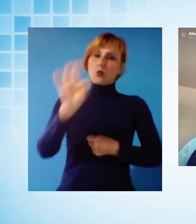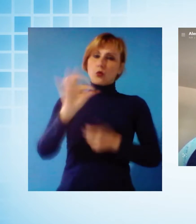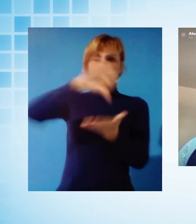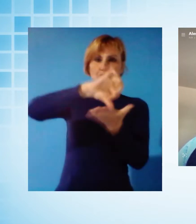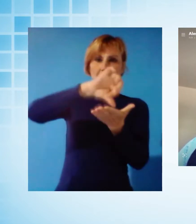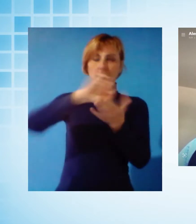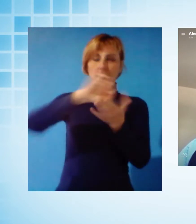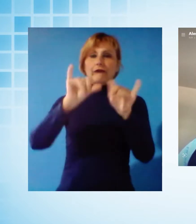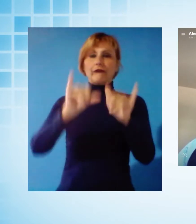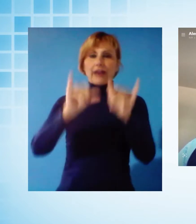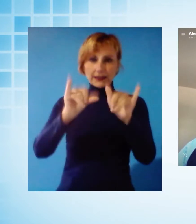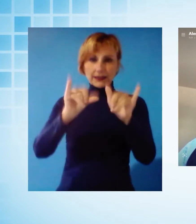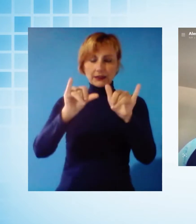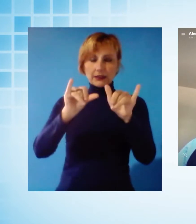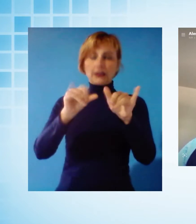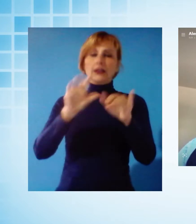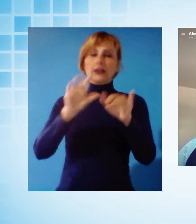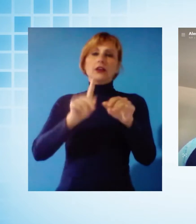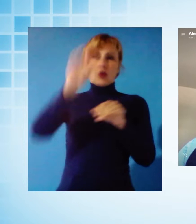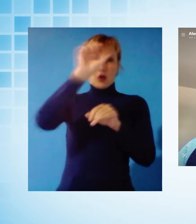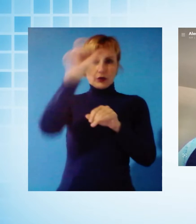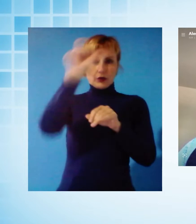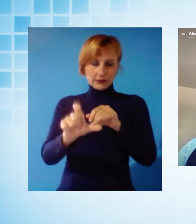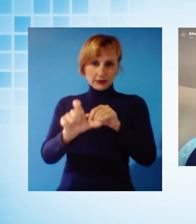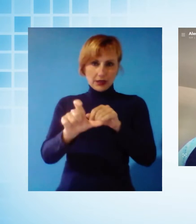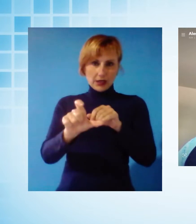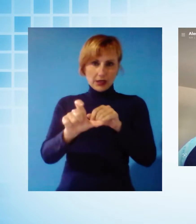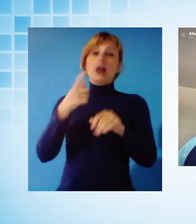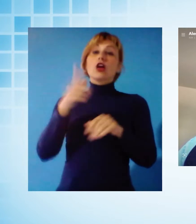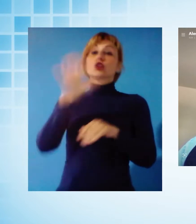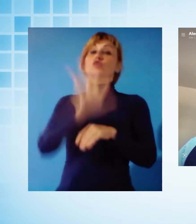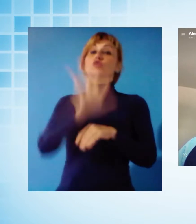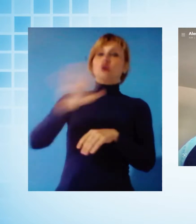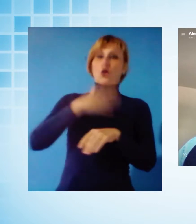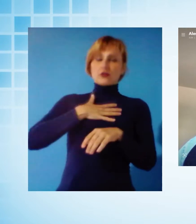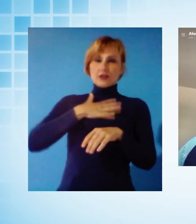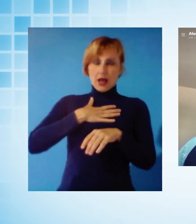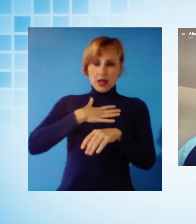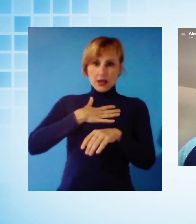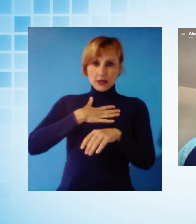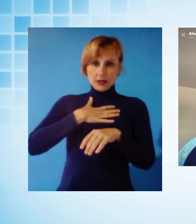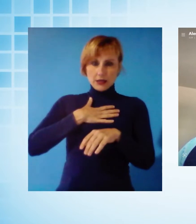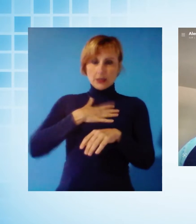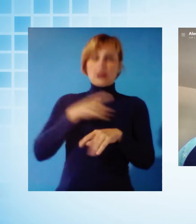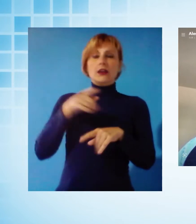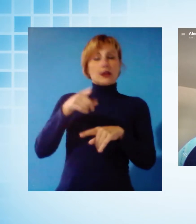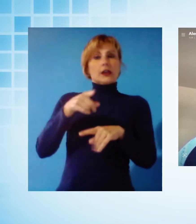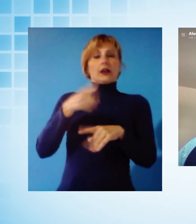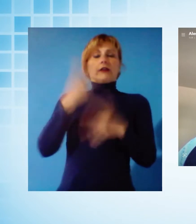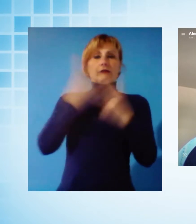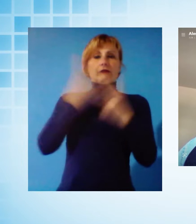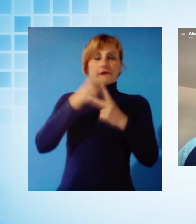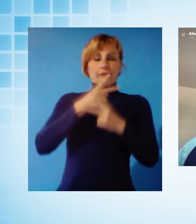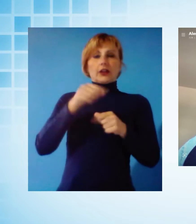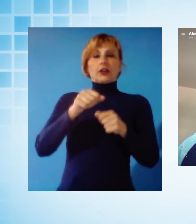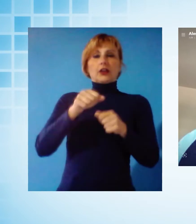italiani e presto toscani al quale che noi